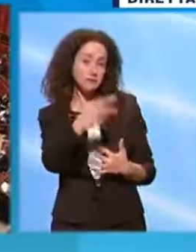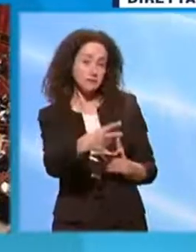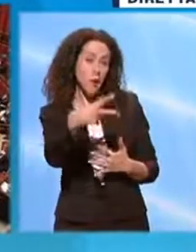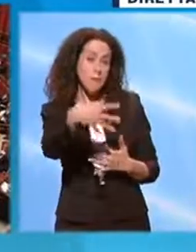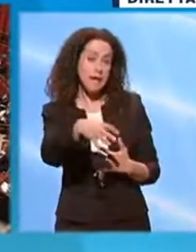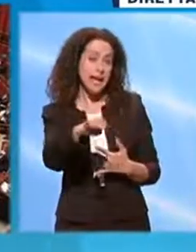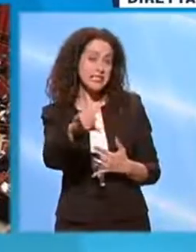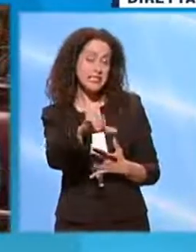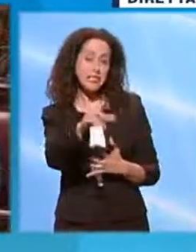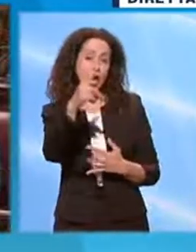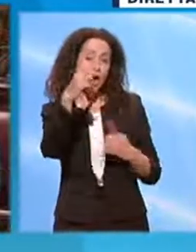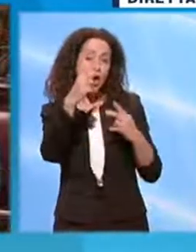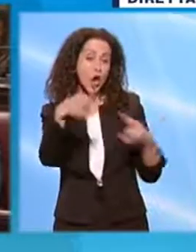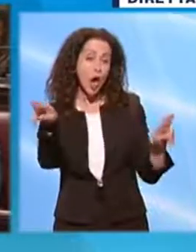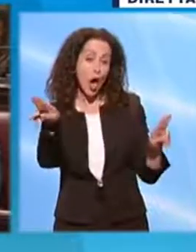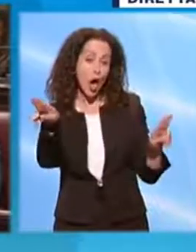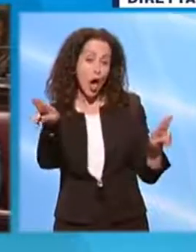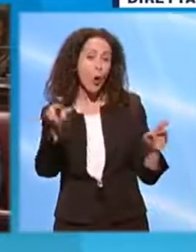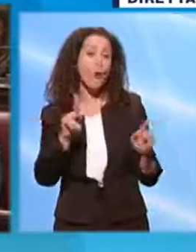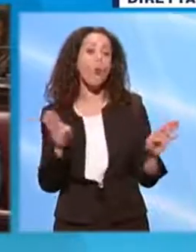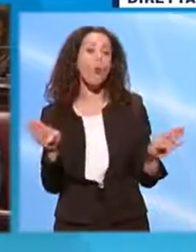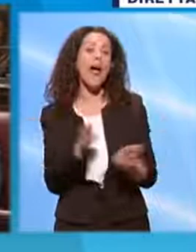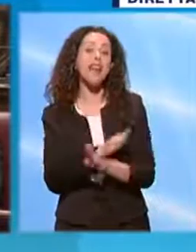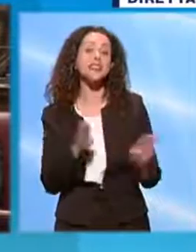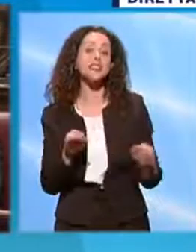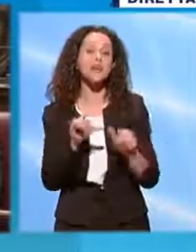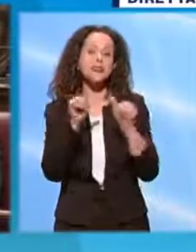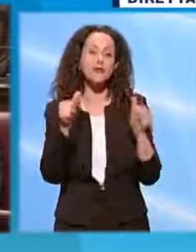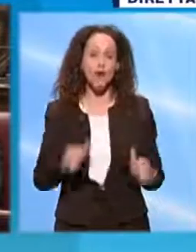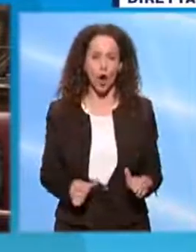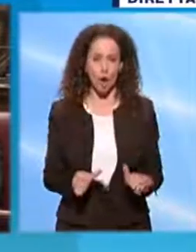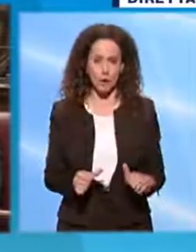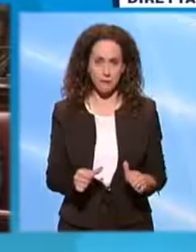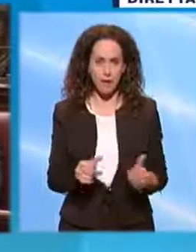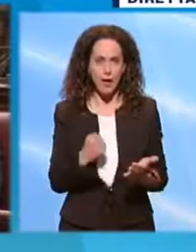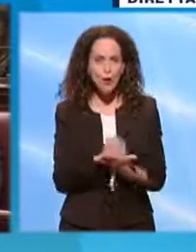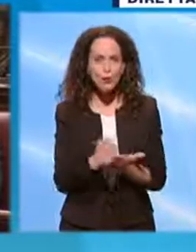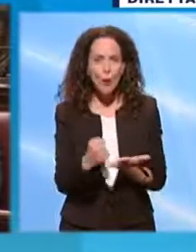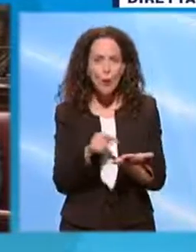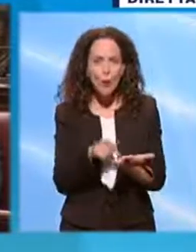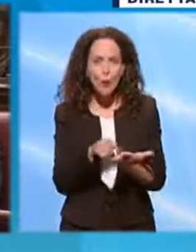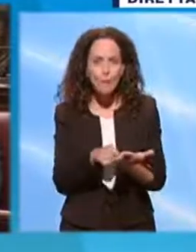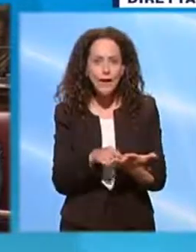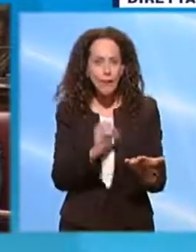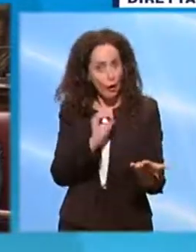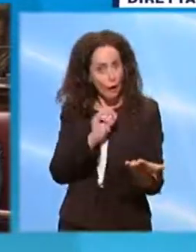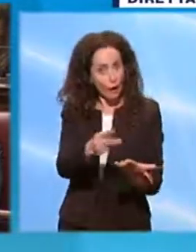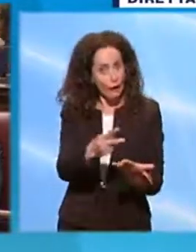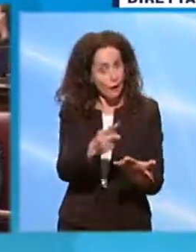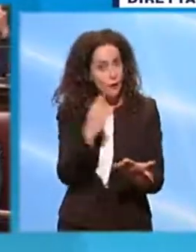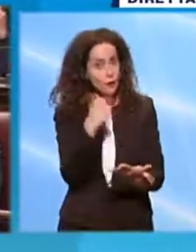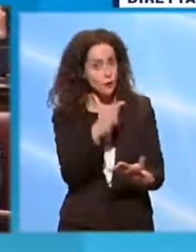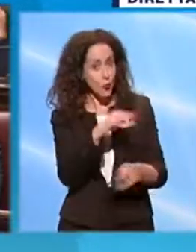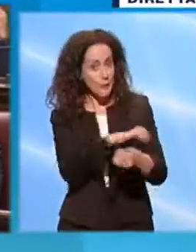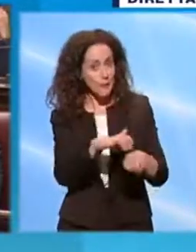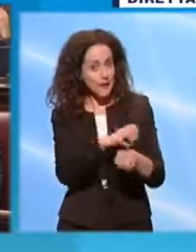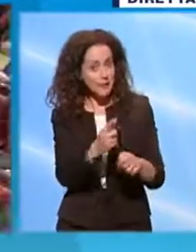in ogni forma, no al documento sul quale c'è l'ok del suo Ministro dell'Economia.